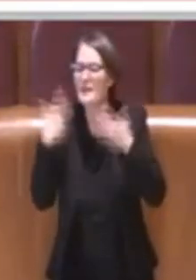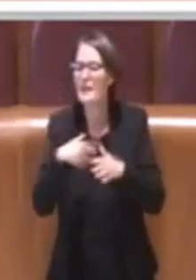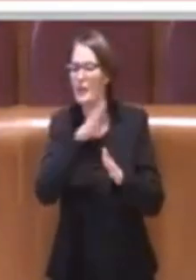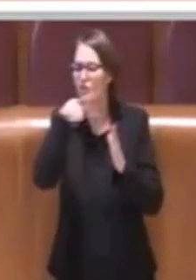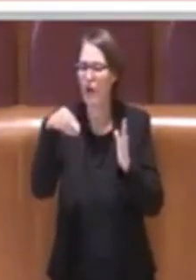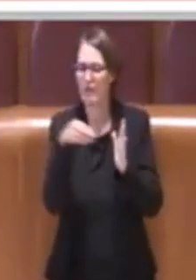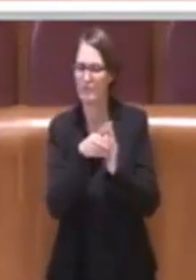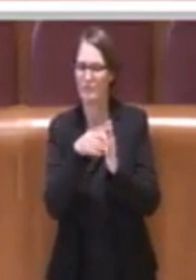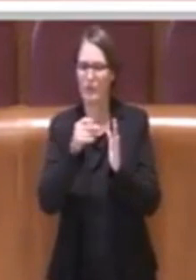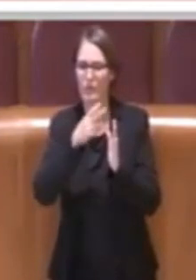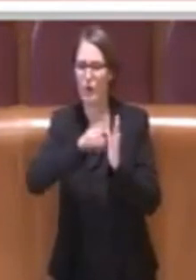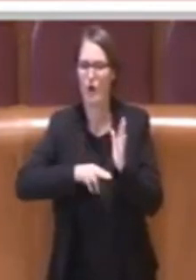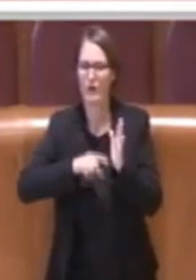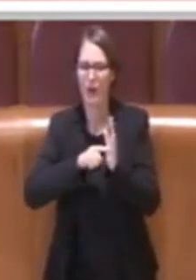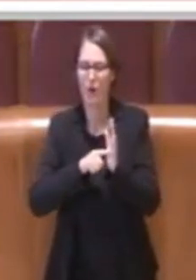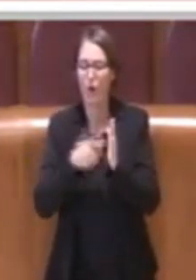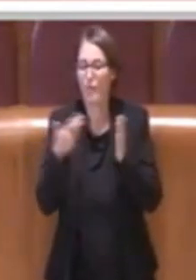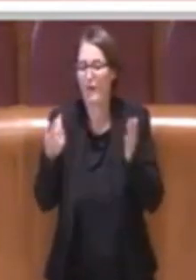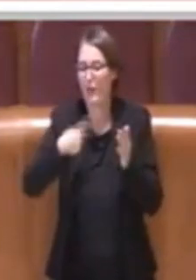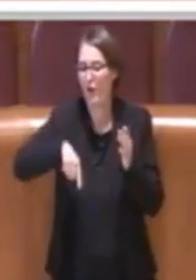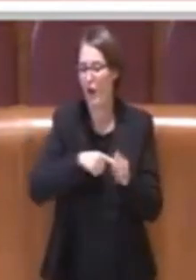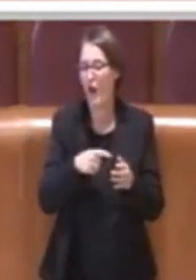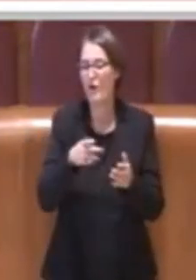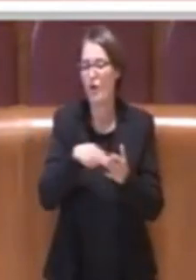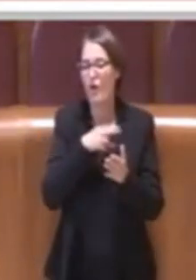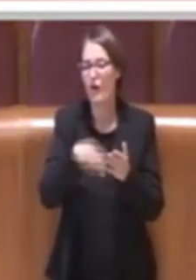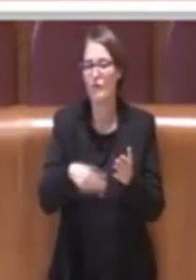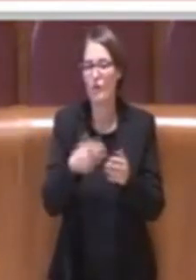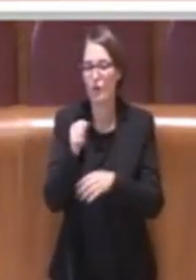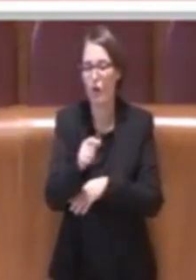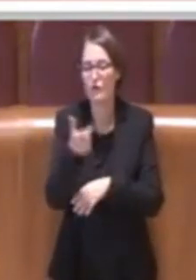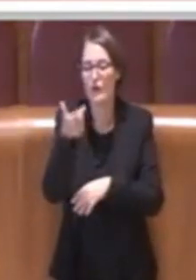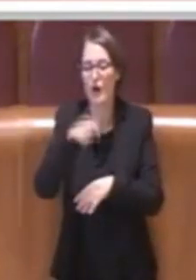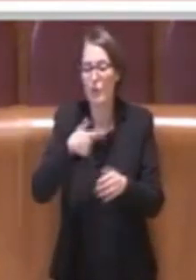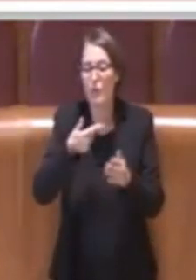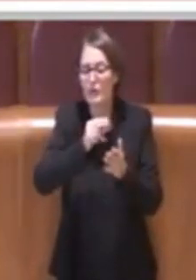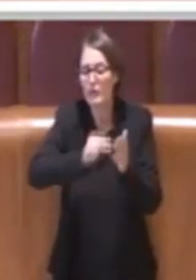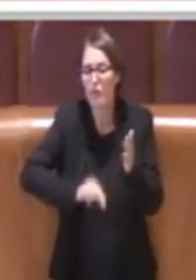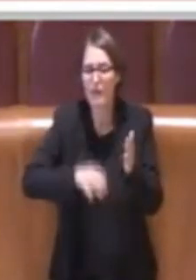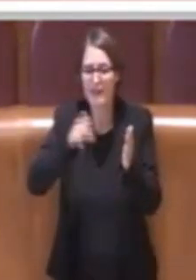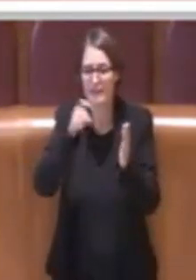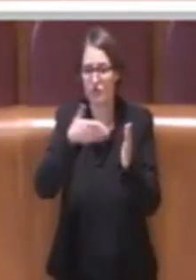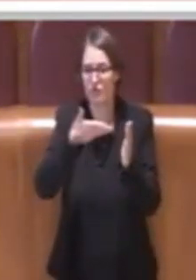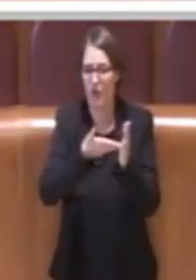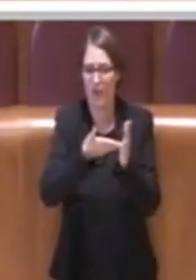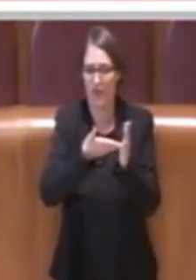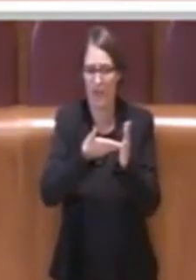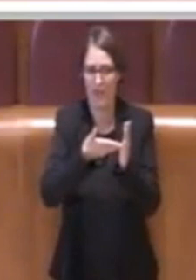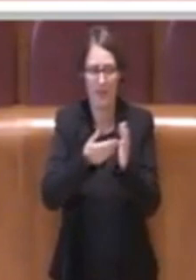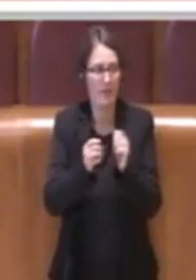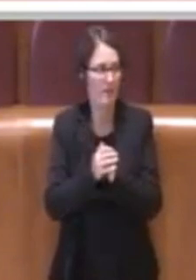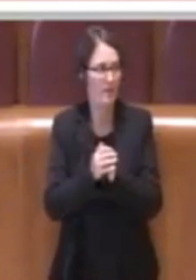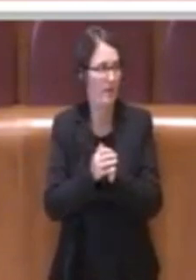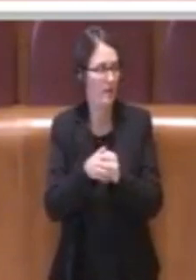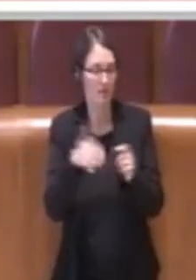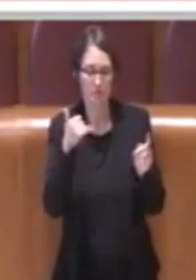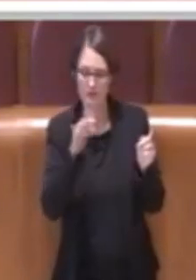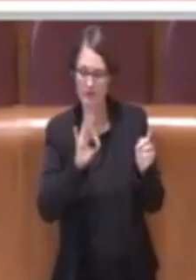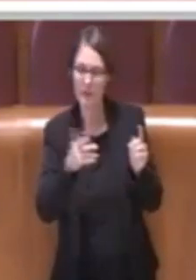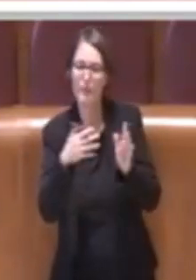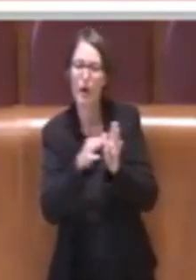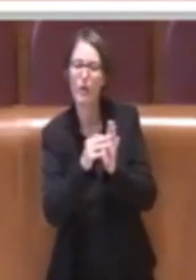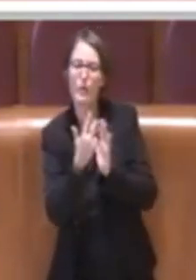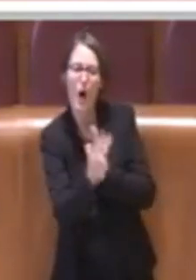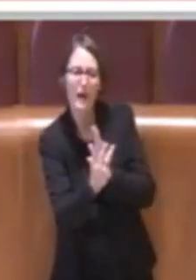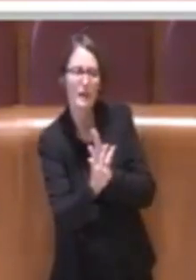contrario è semplicemente perché già c'è nel testo. Esattamente. Sì, guarda, vai all'articolo 3, all